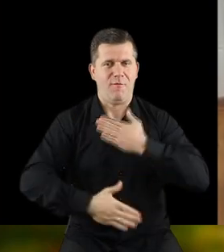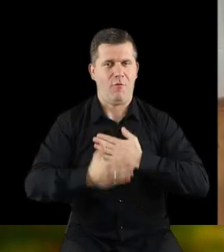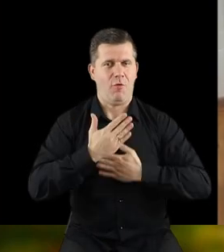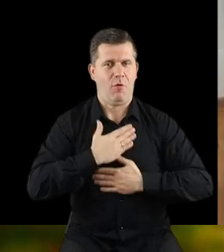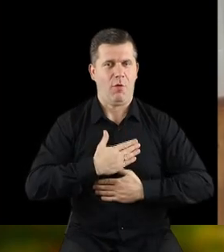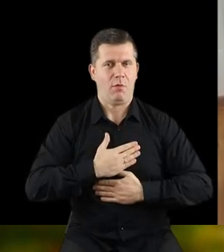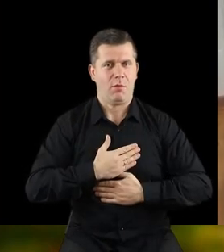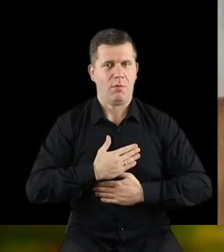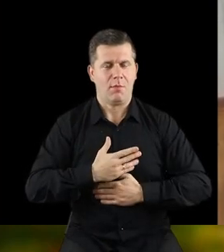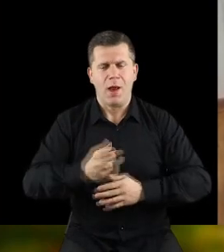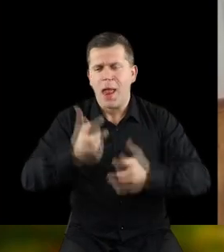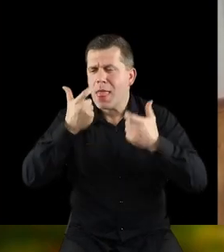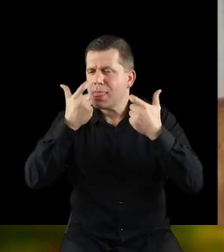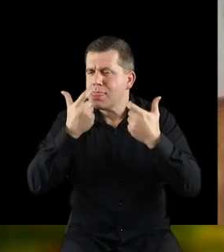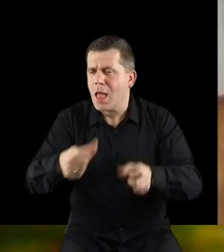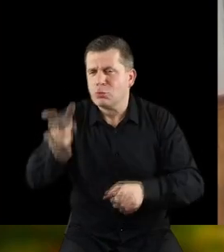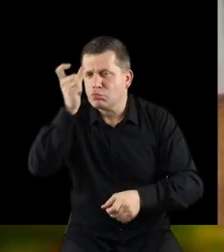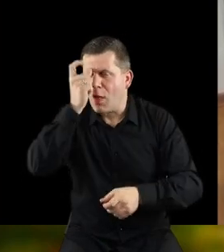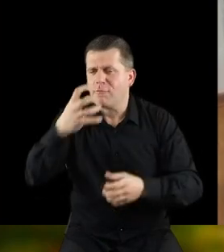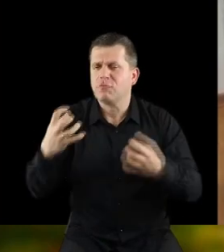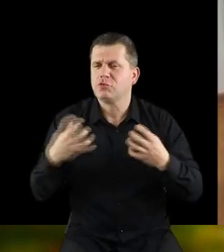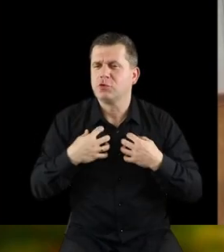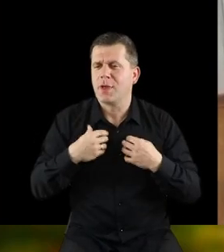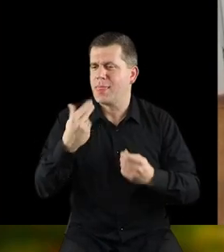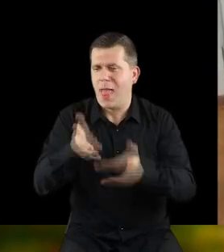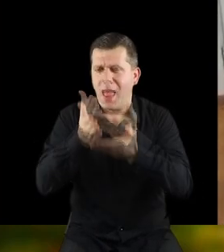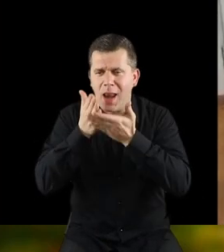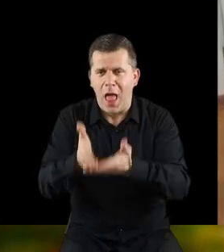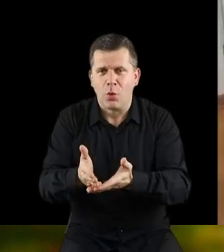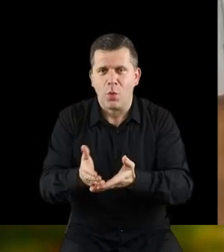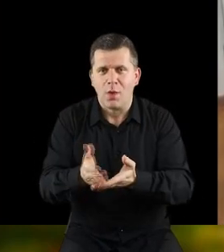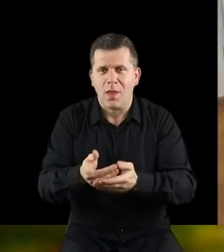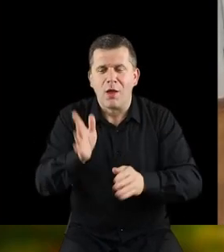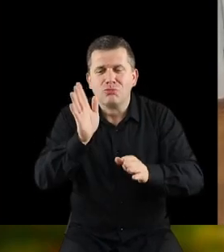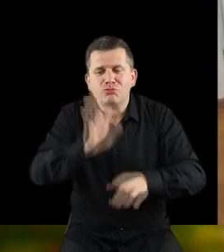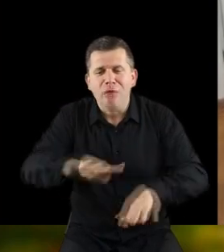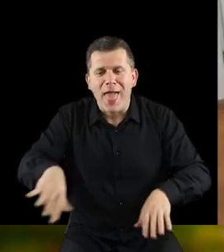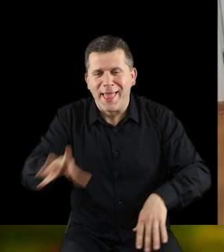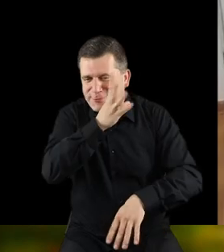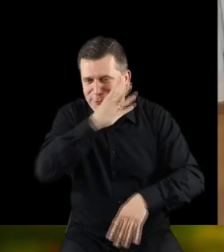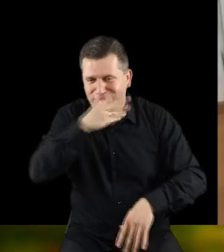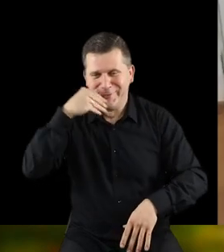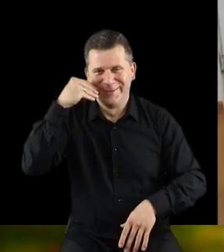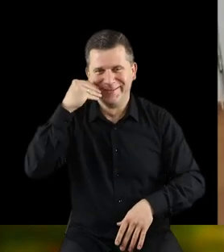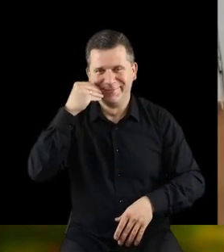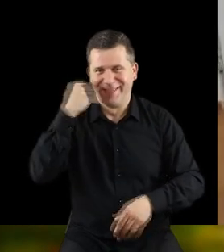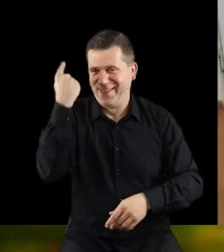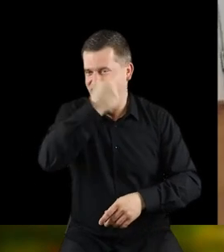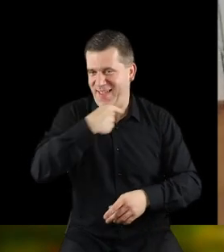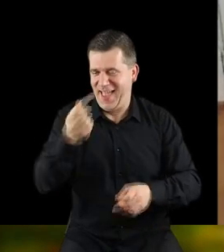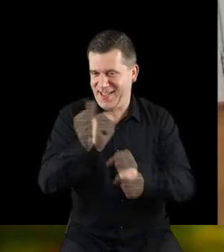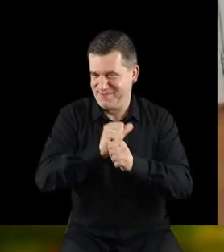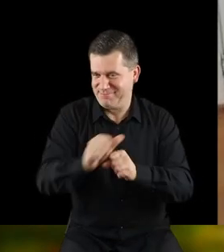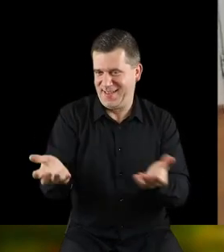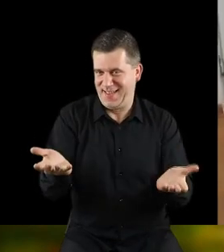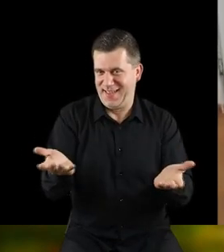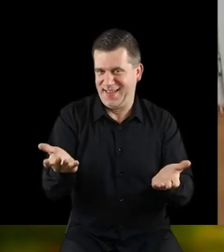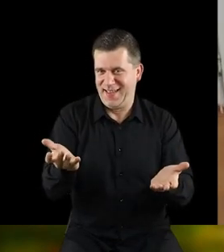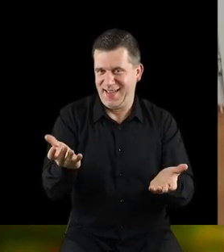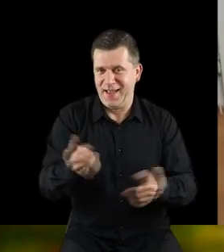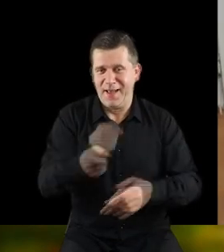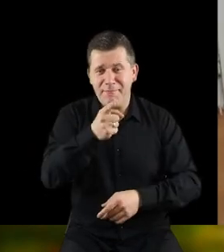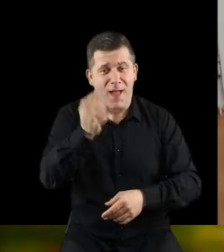zadowolony. Bo nic tak człowieka w życiu nie raduje, jak dziecięcy uśmiech, który na twarzy się